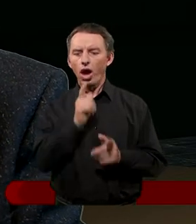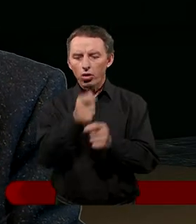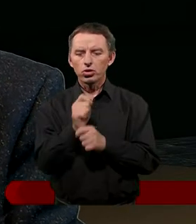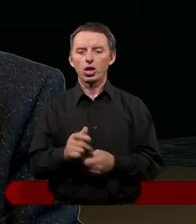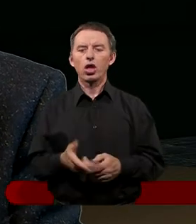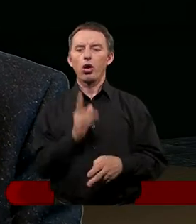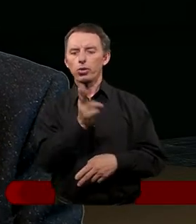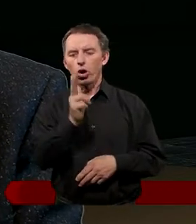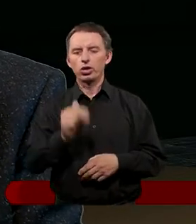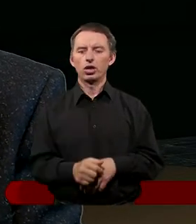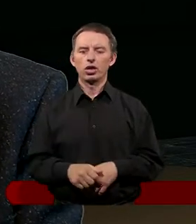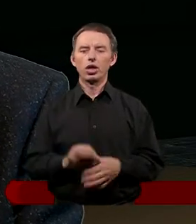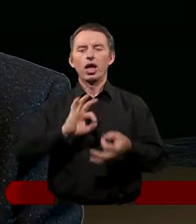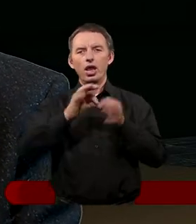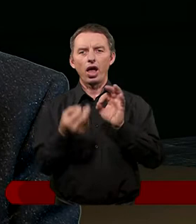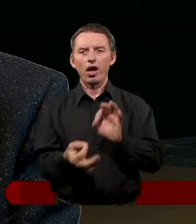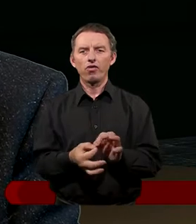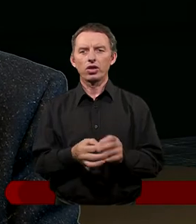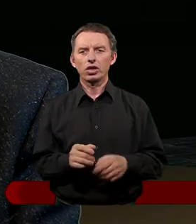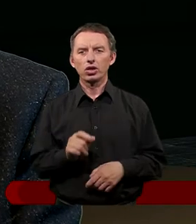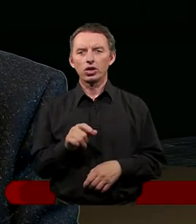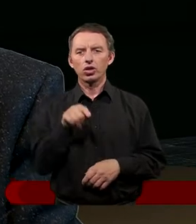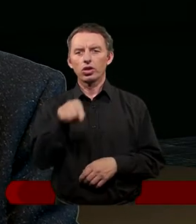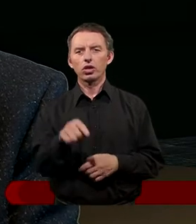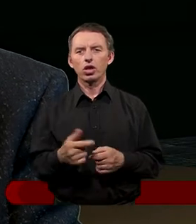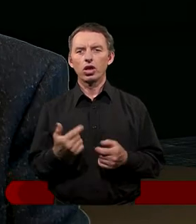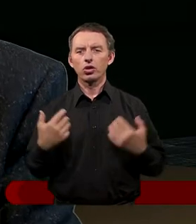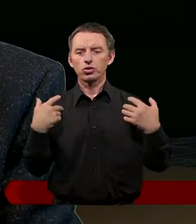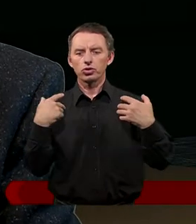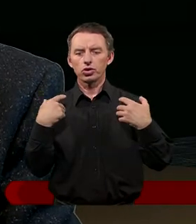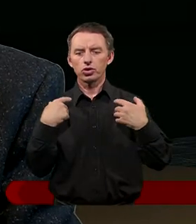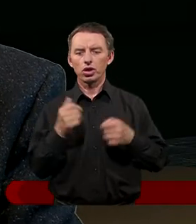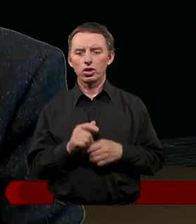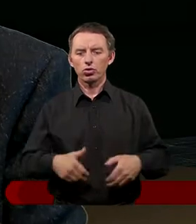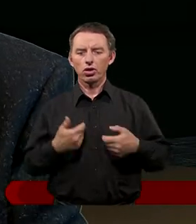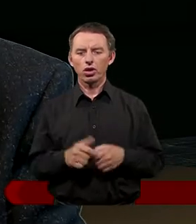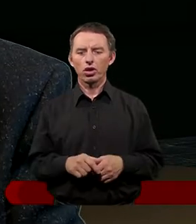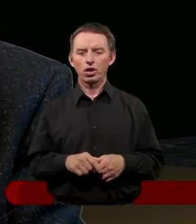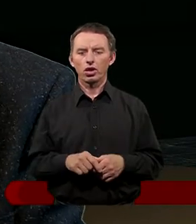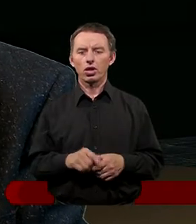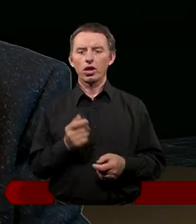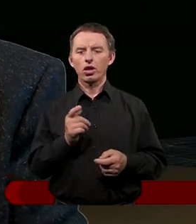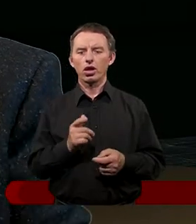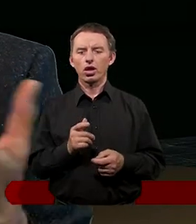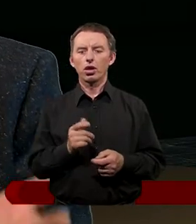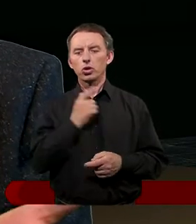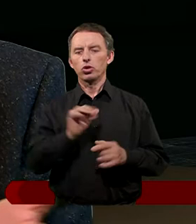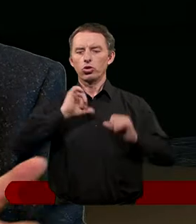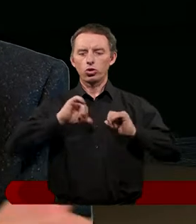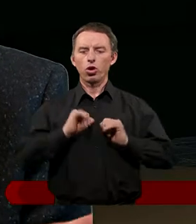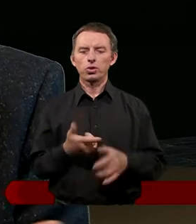obroni, jakby to trzeba to nawet odzieje, uzdrowi, więc o co się będą musieli? Będą tylko sobie